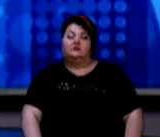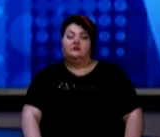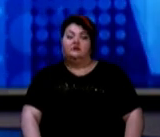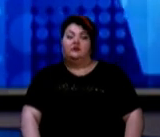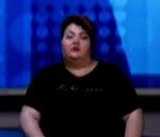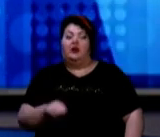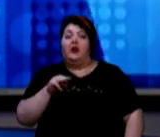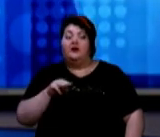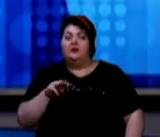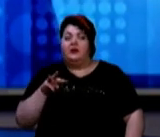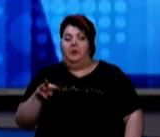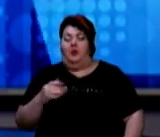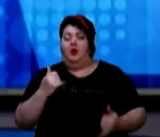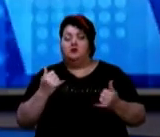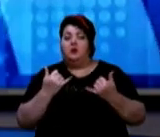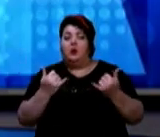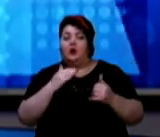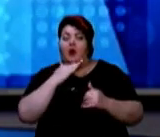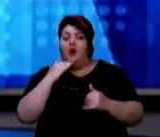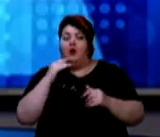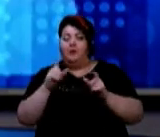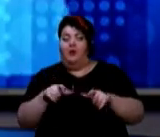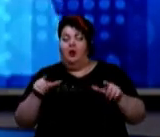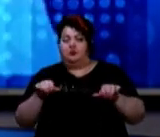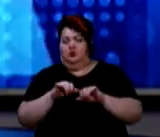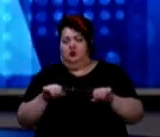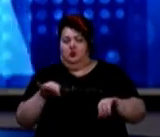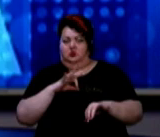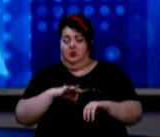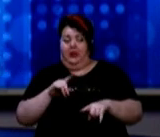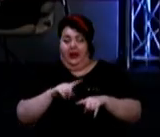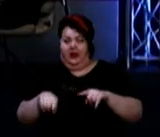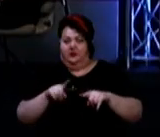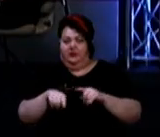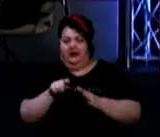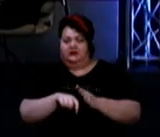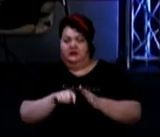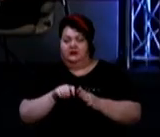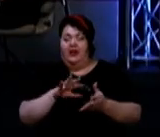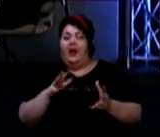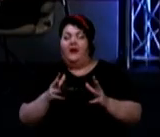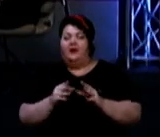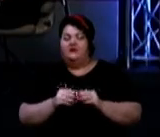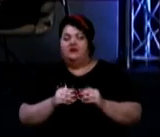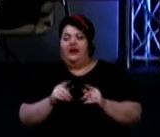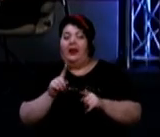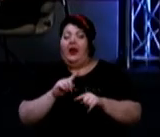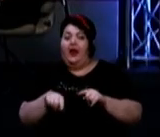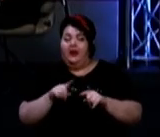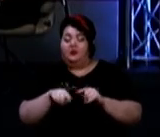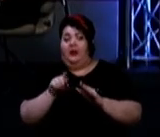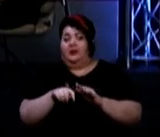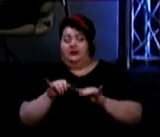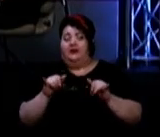Пітяна Михайлівна, чому для масового тестування людей не можна використовувати експрес-тести? Ну, взагалі-то, класично експрес-тести якраз і